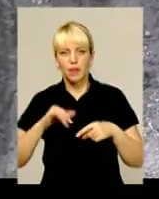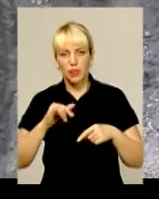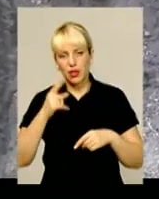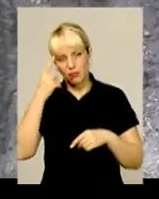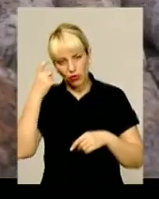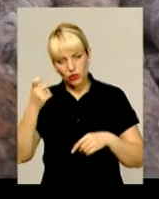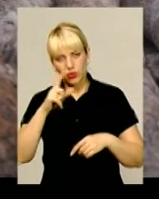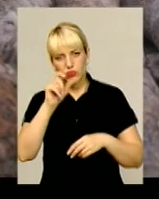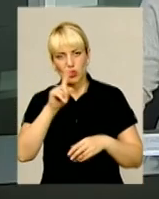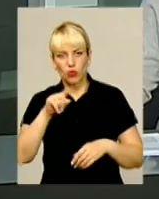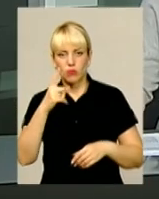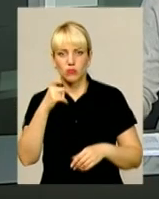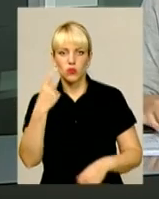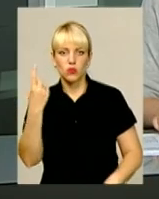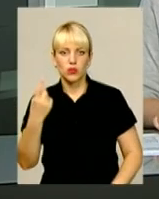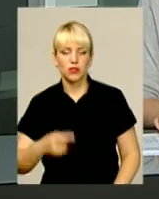за номером 101.